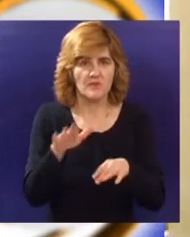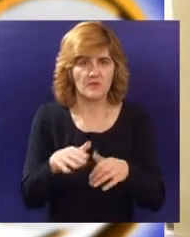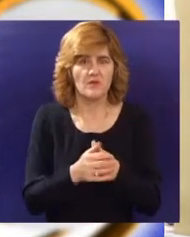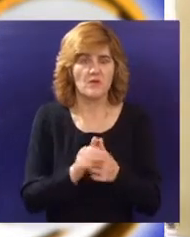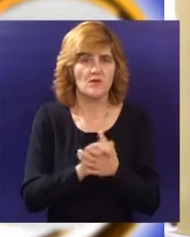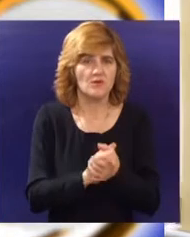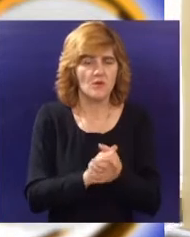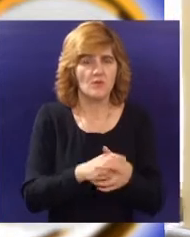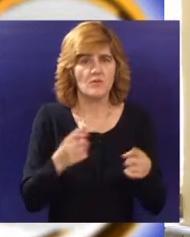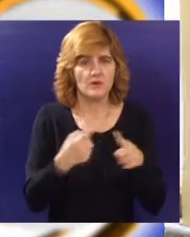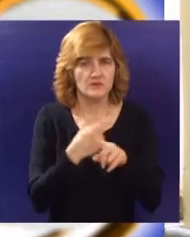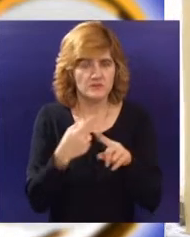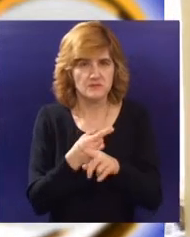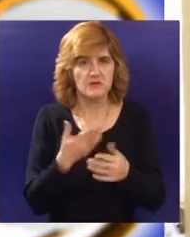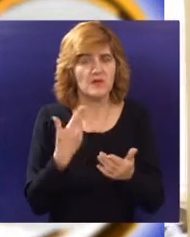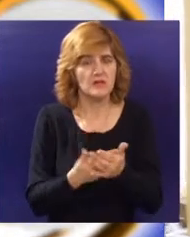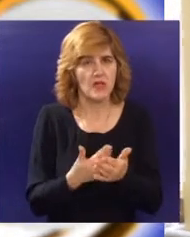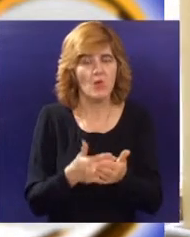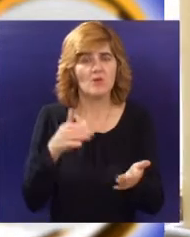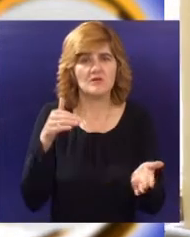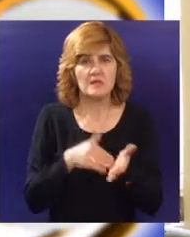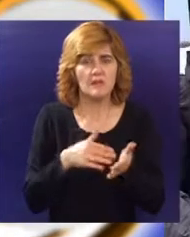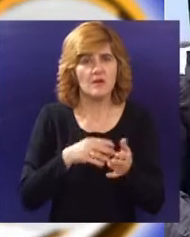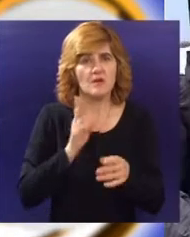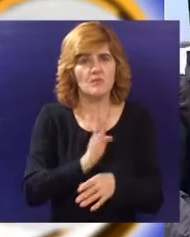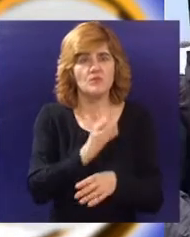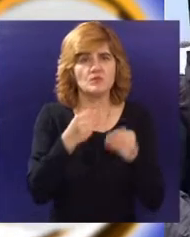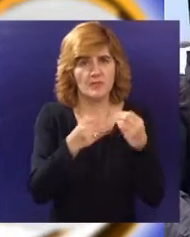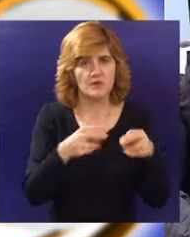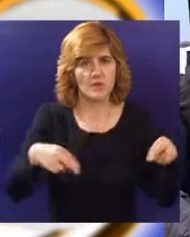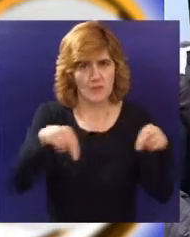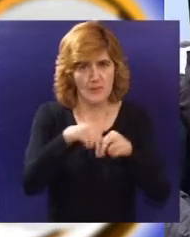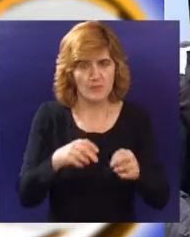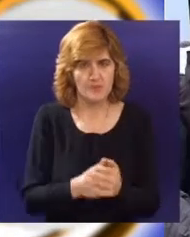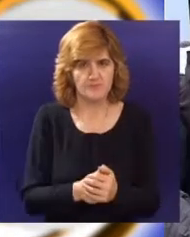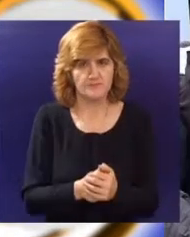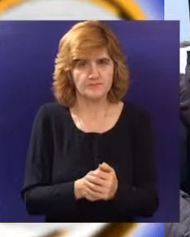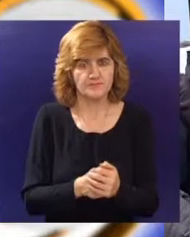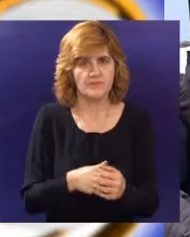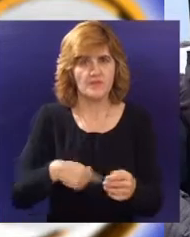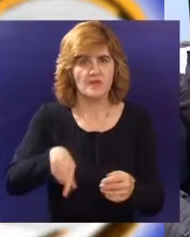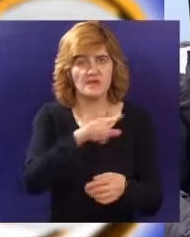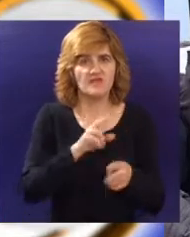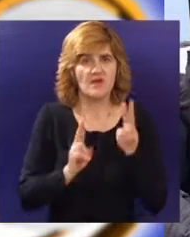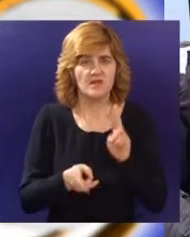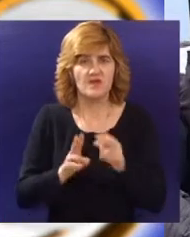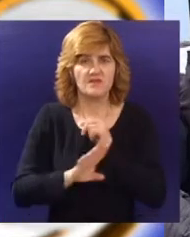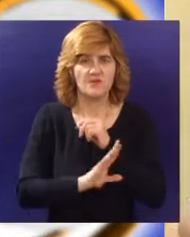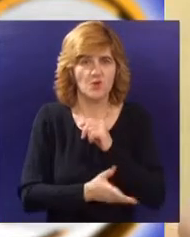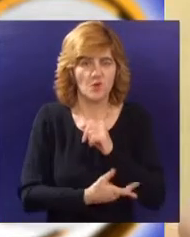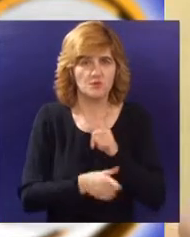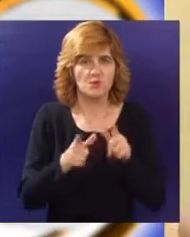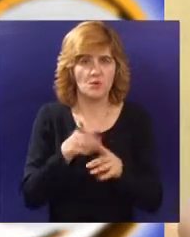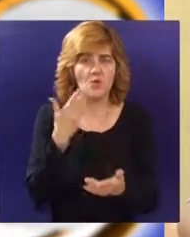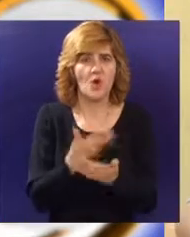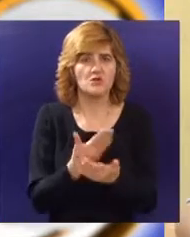Može se rešiti tako što se pomire. Tokom tri dana učenici i nastavnici škola partnera osnovnih